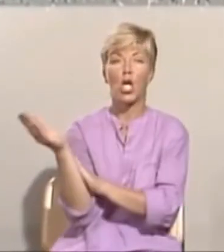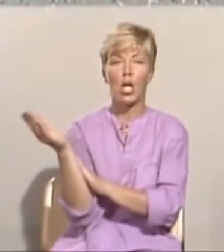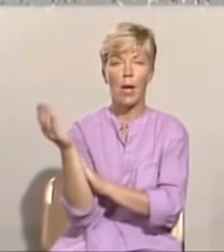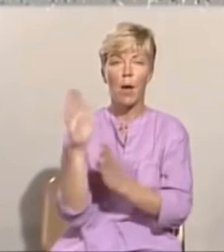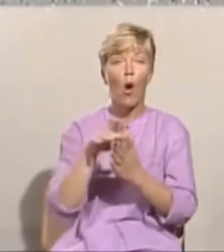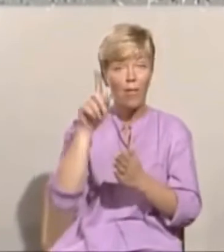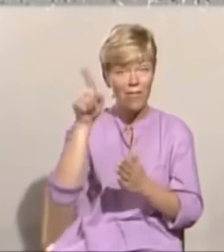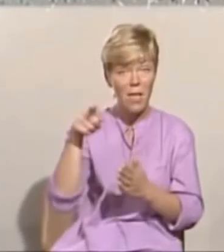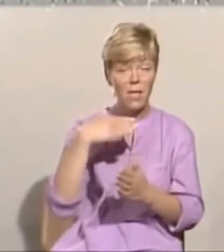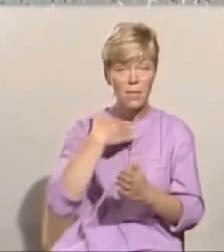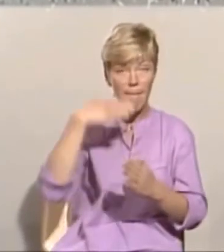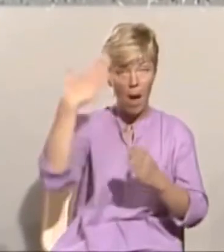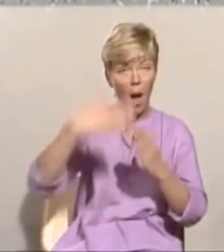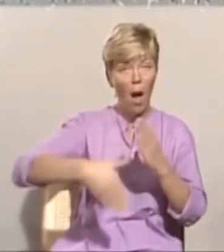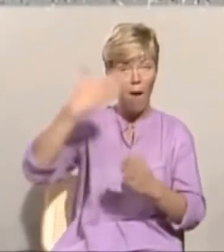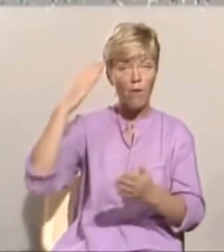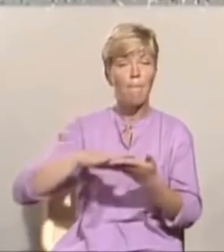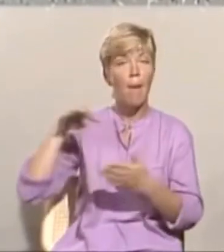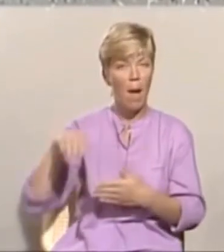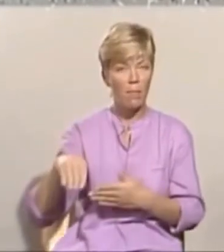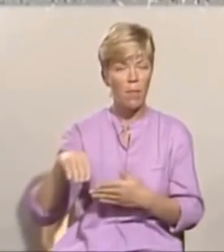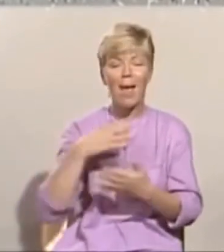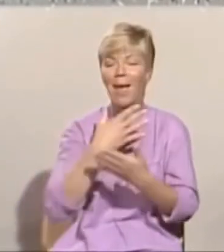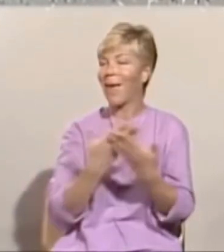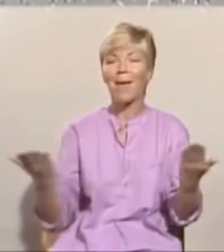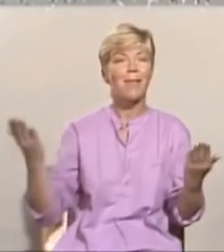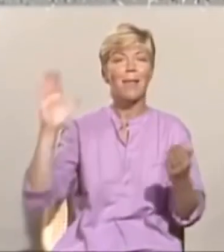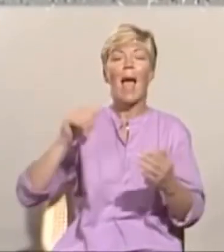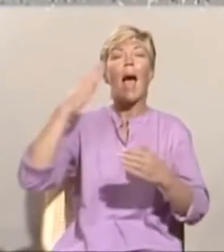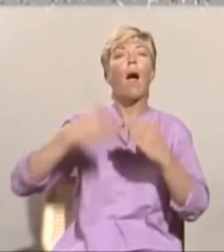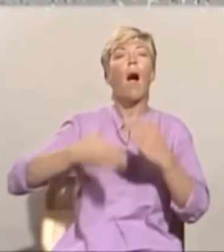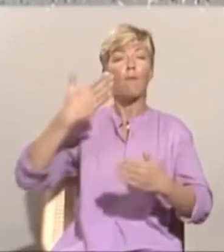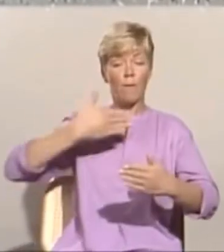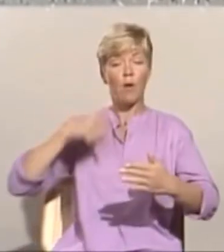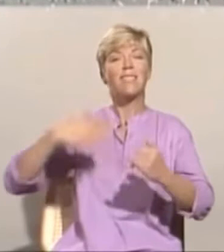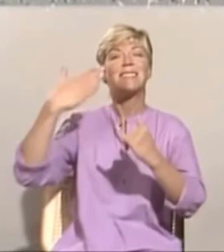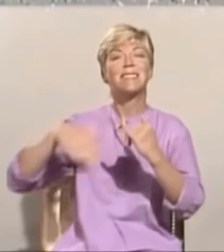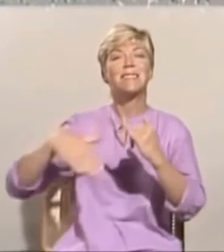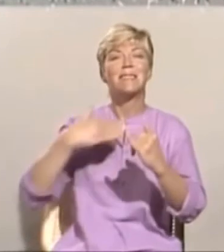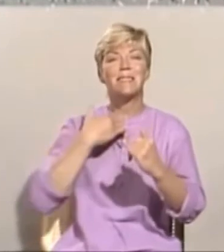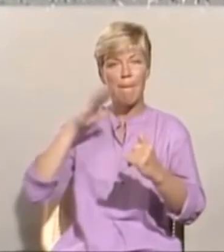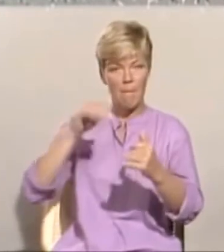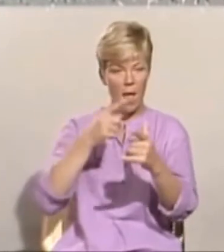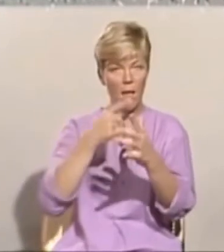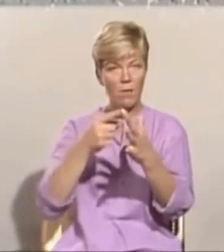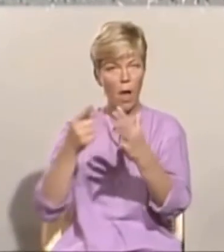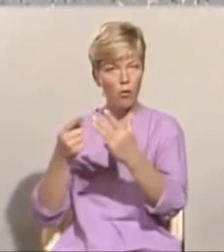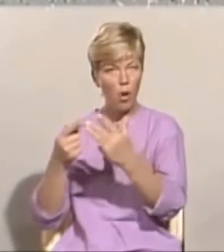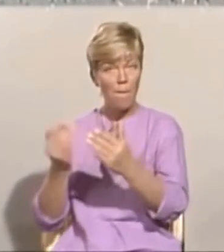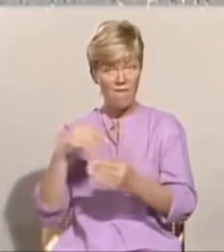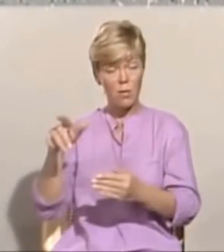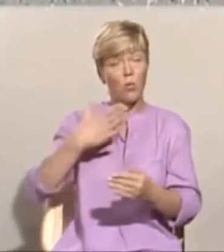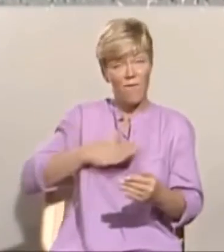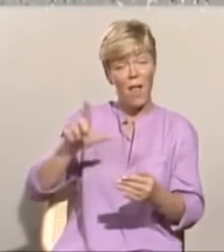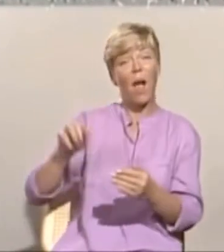Og din stemme avgjør på mandag. Intet er nemlig avgjort før den siste stemmen er talt opp. Hvis du vil at